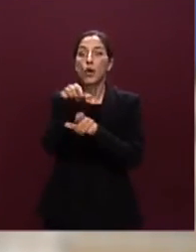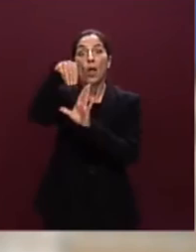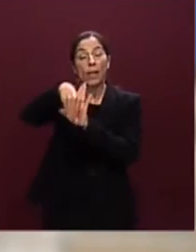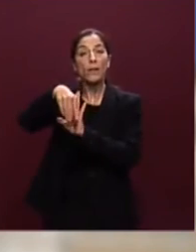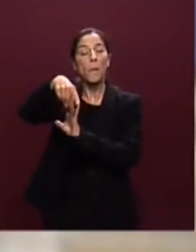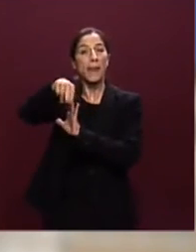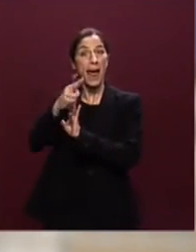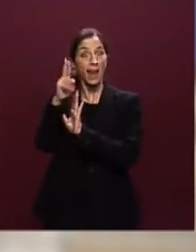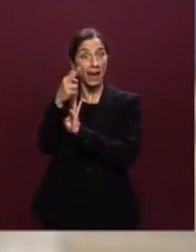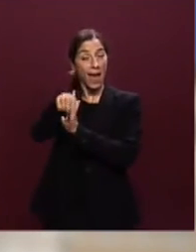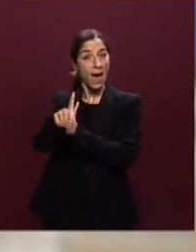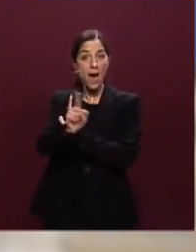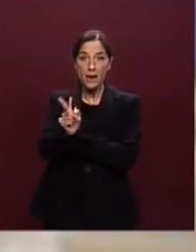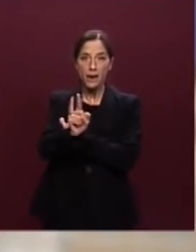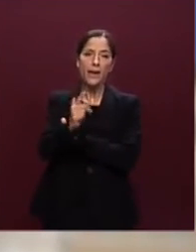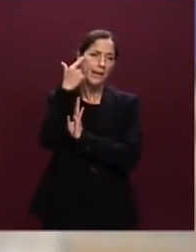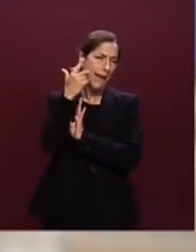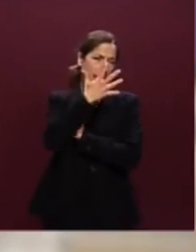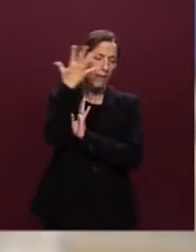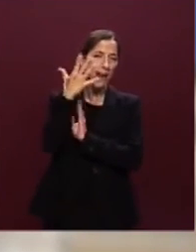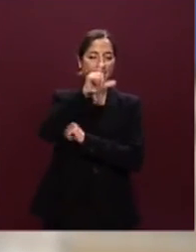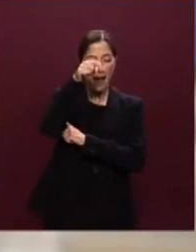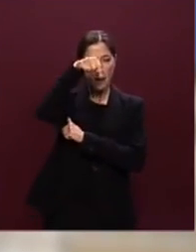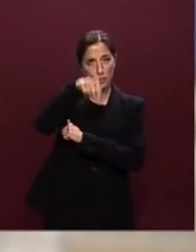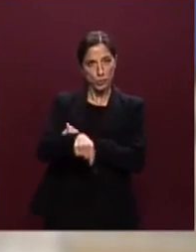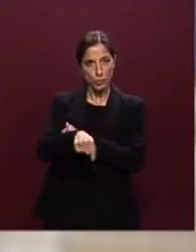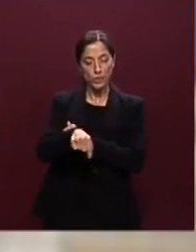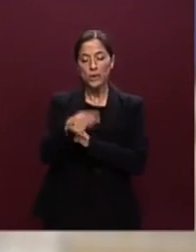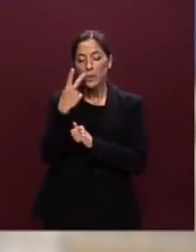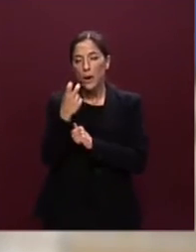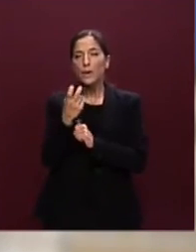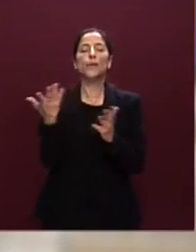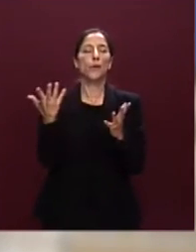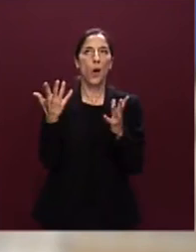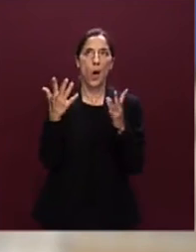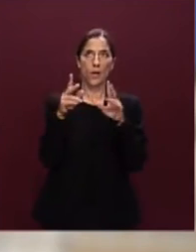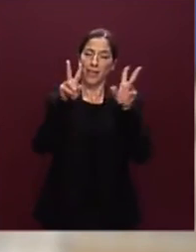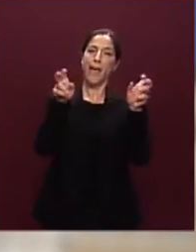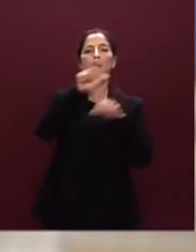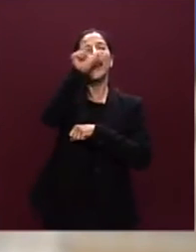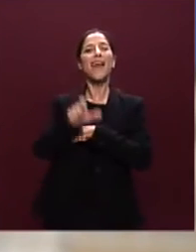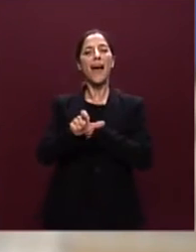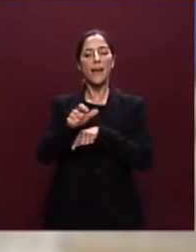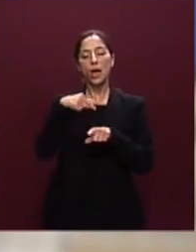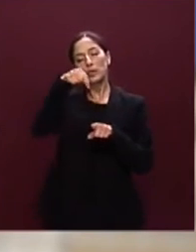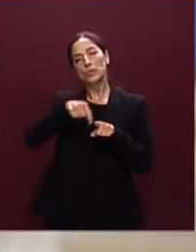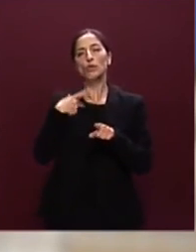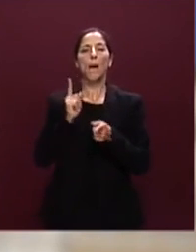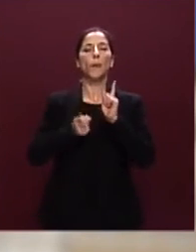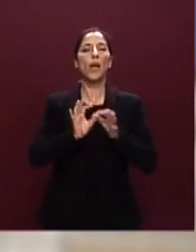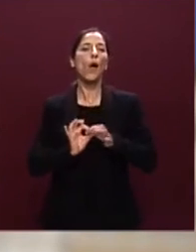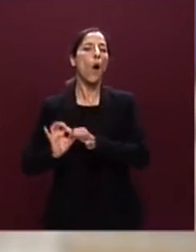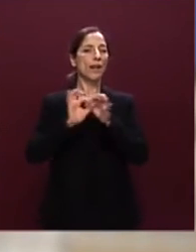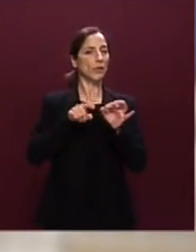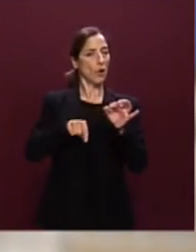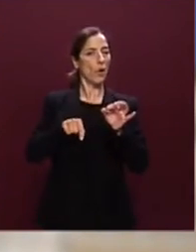ma come evidente il sud del Paese rispetto al tema complessivo del nostro Paese trova nelle politiche di coesione l'altro elemento